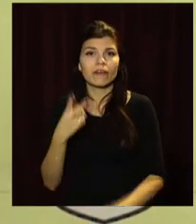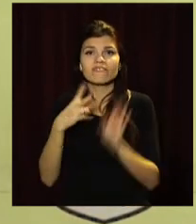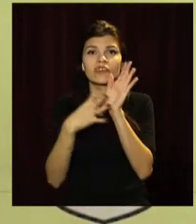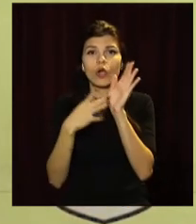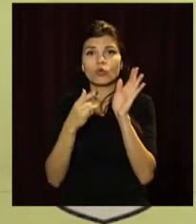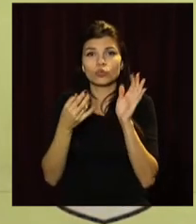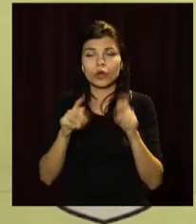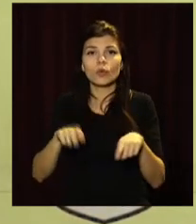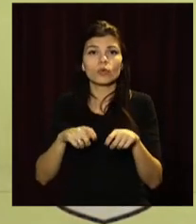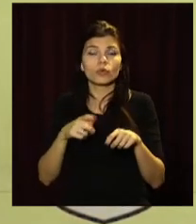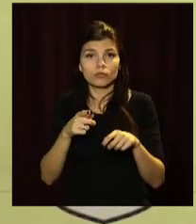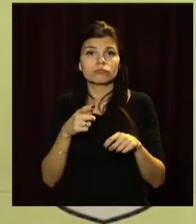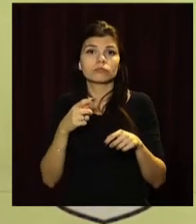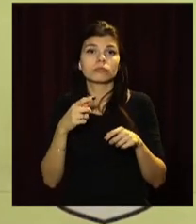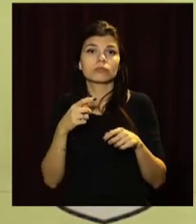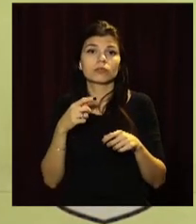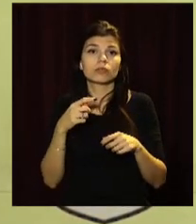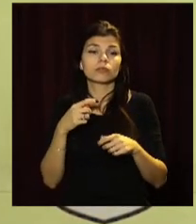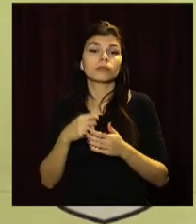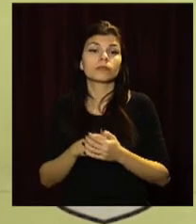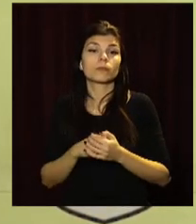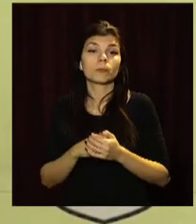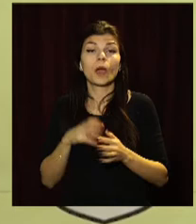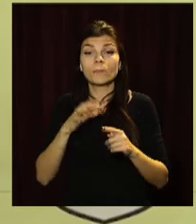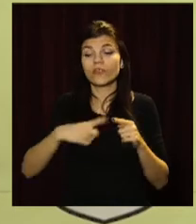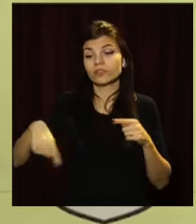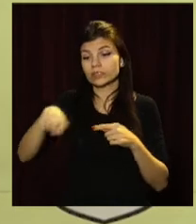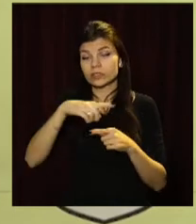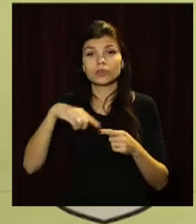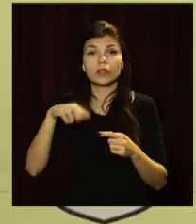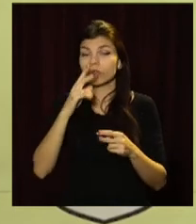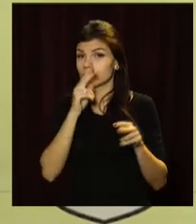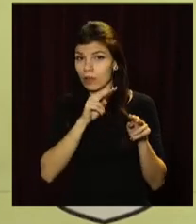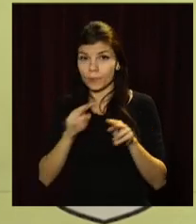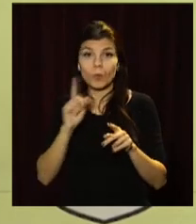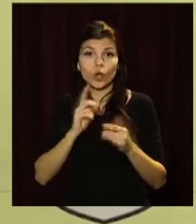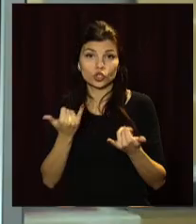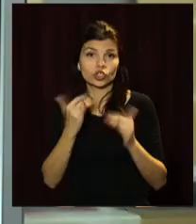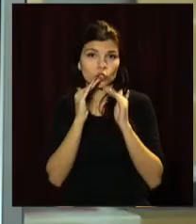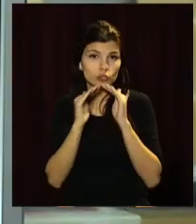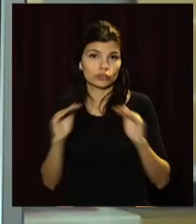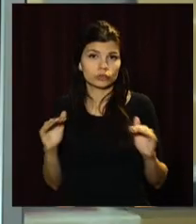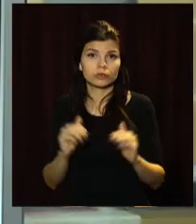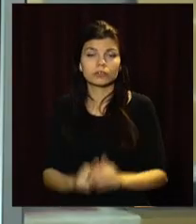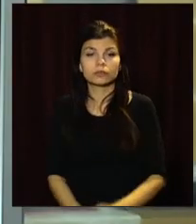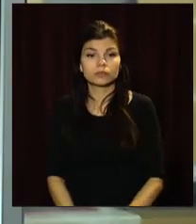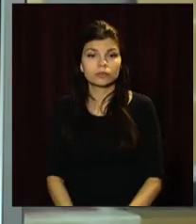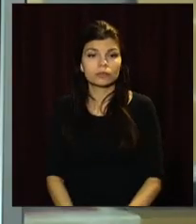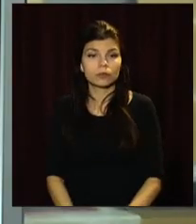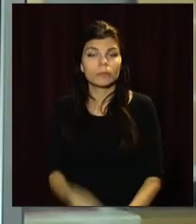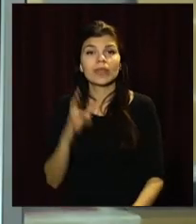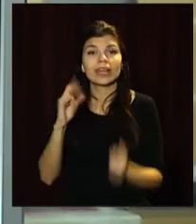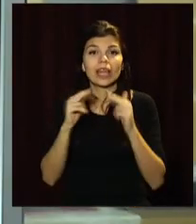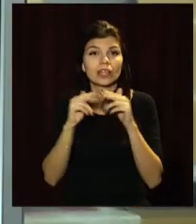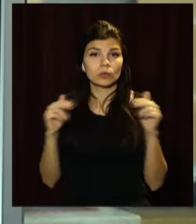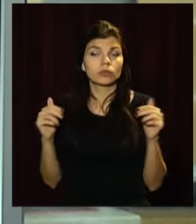грудня порушення режиму припинення вогню не зафіксовано. По всій лінії розмежування спостерігається тиша. На Дніпропетровщині затримали